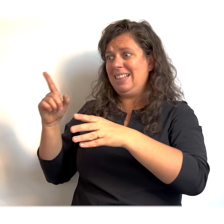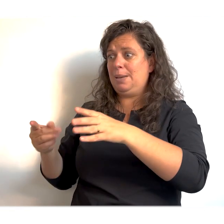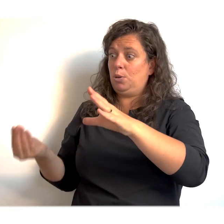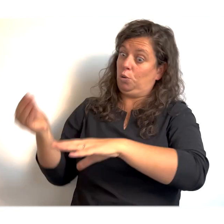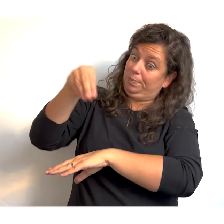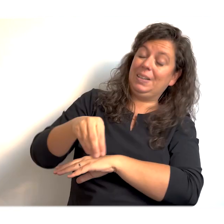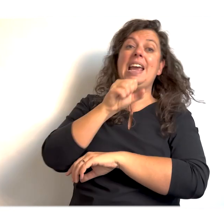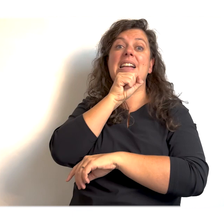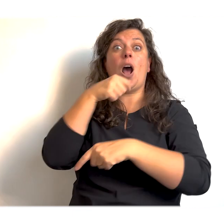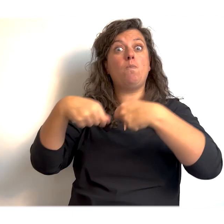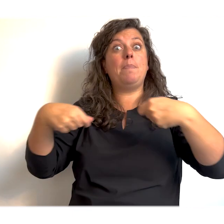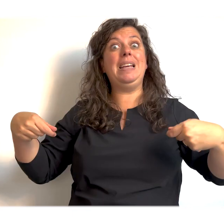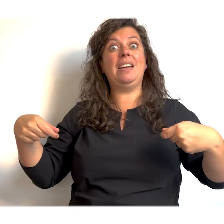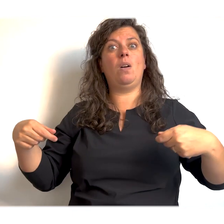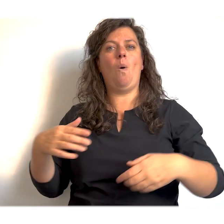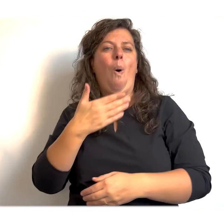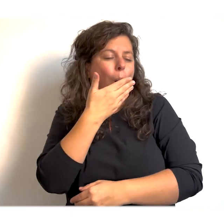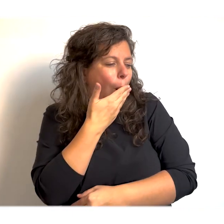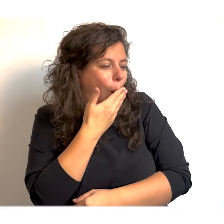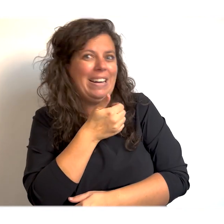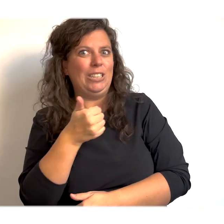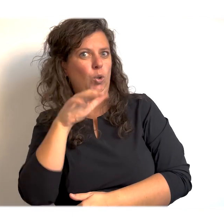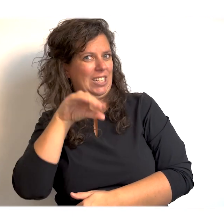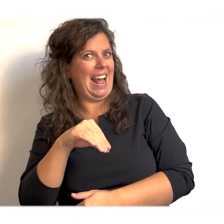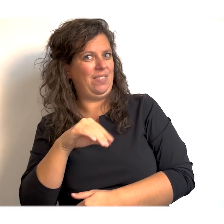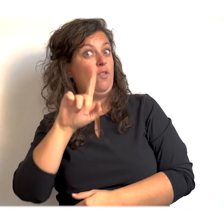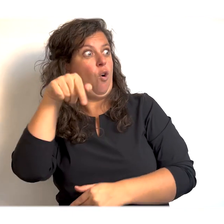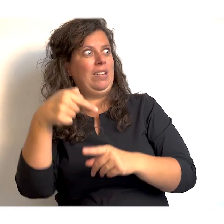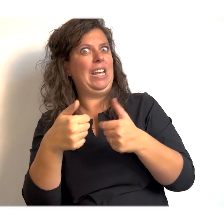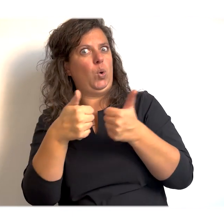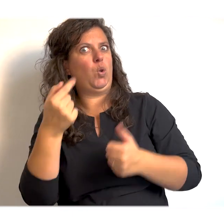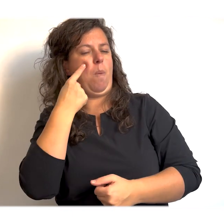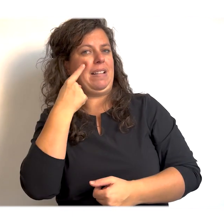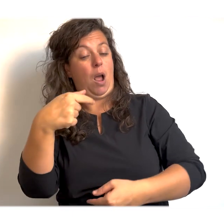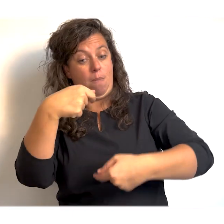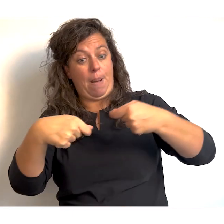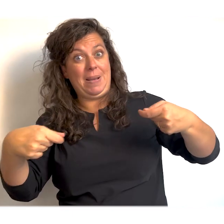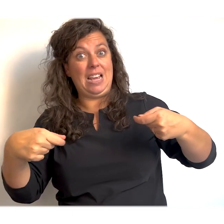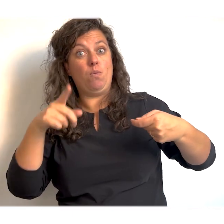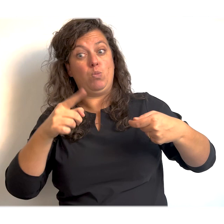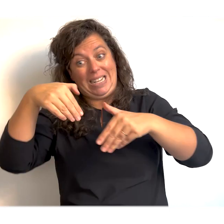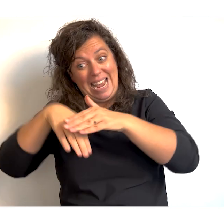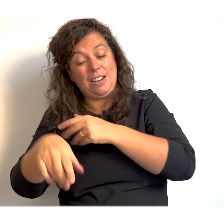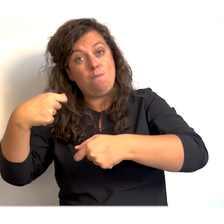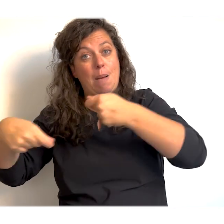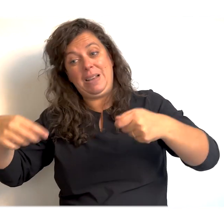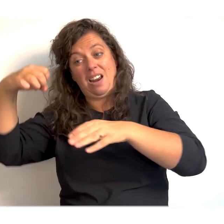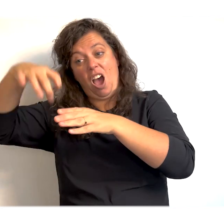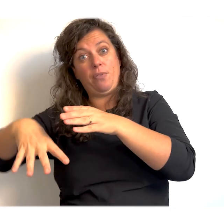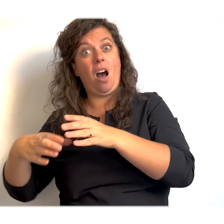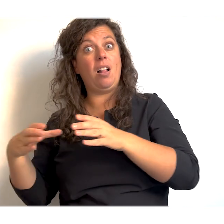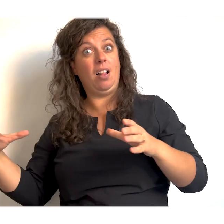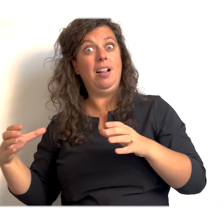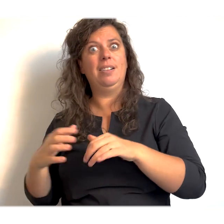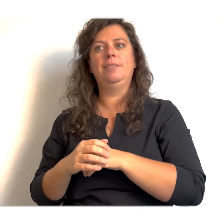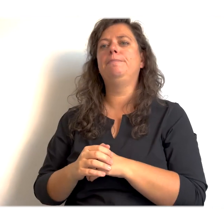ik helemaal niet goed gedaan. Ik zal er voortaan beter op letten. Papier moet bij papierafval. Ja. Olly,